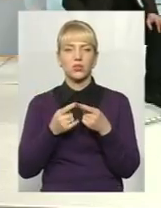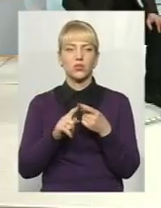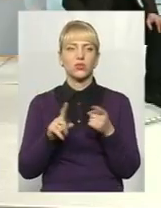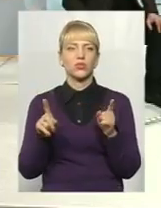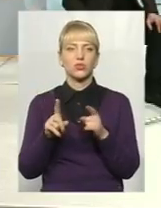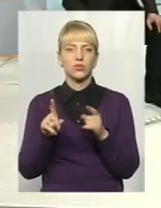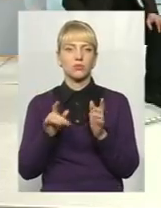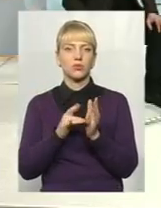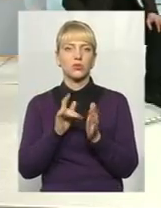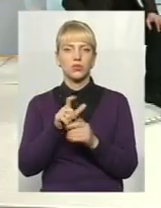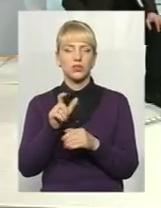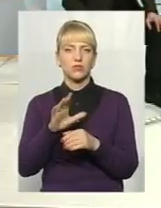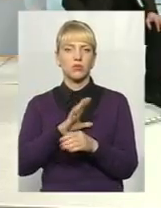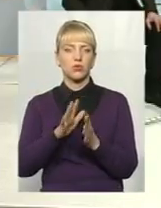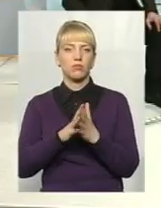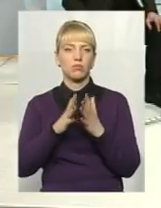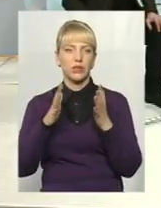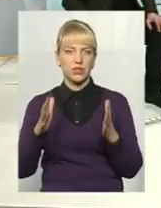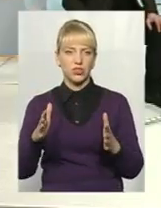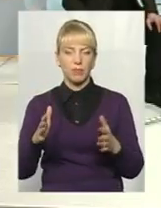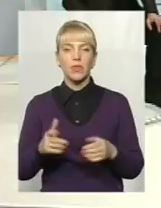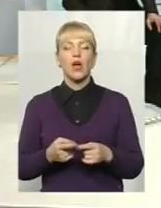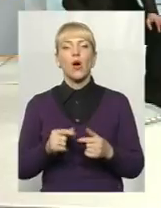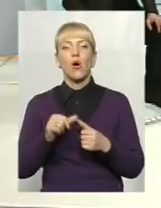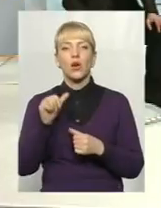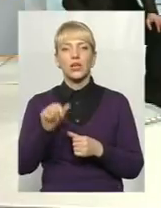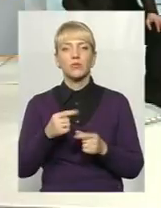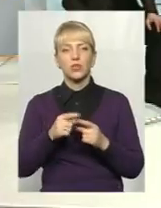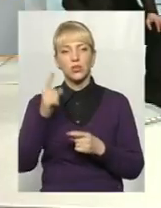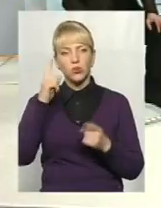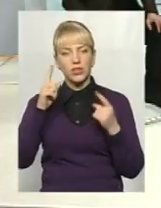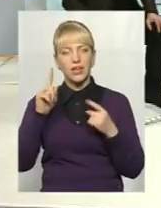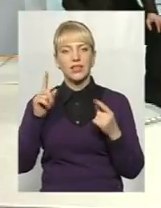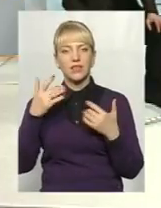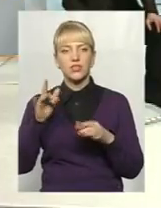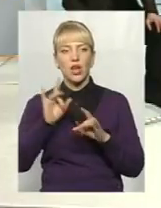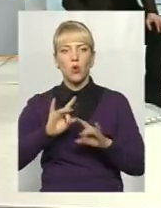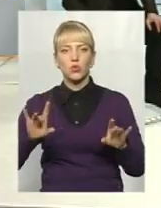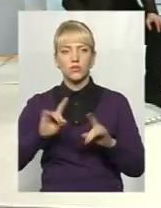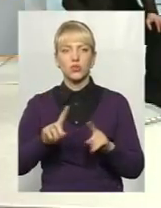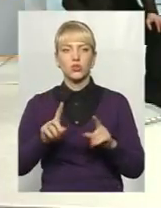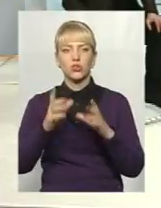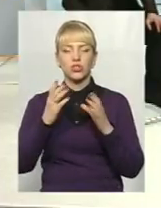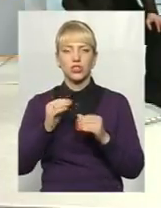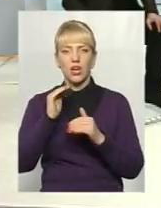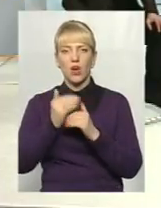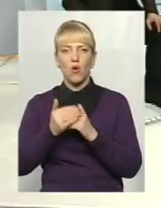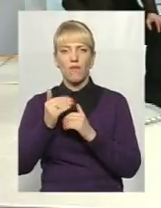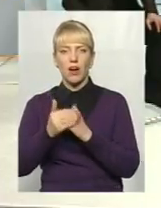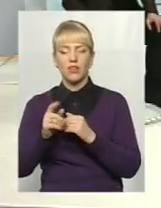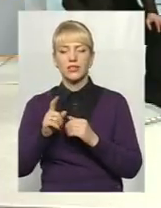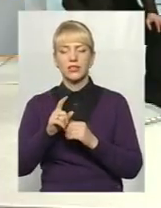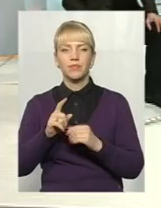туристів було більше. Окрім тих ідеї, які вже озвучили, що ще ховаєте під сукно,